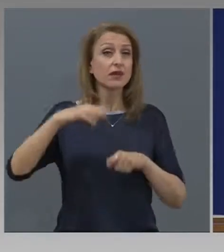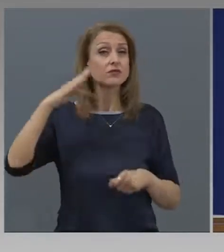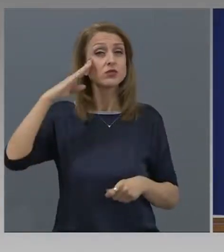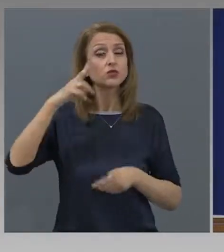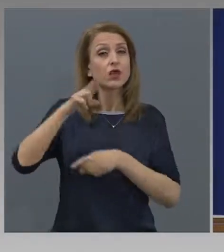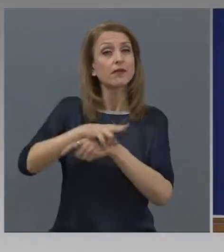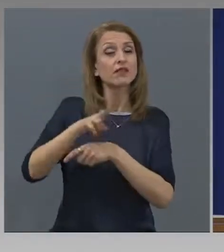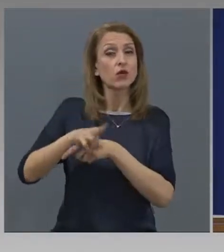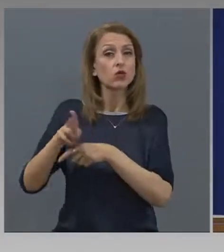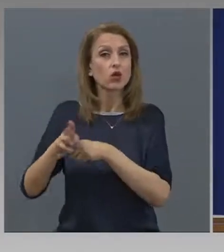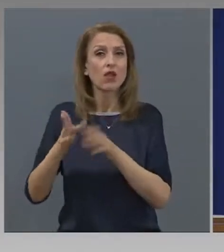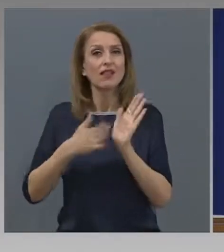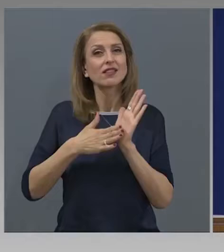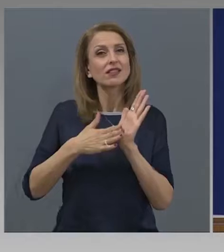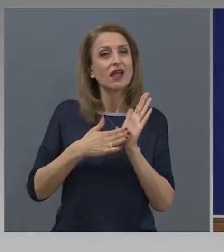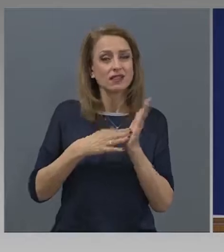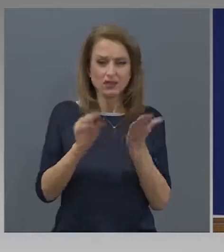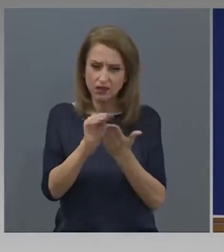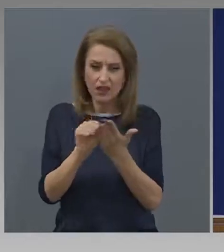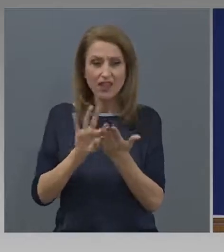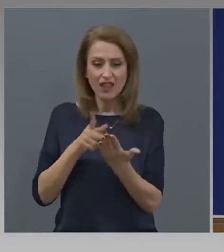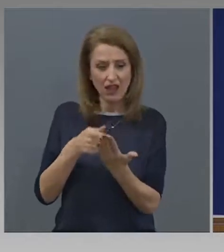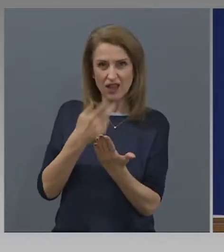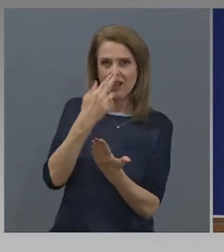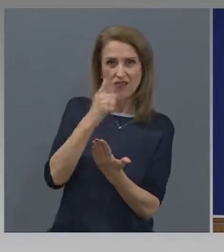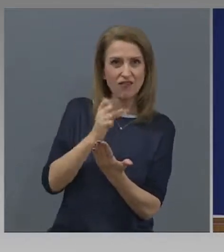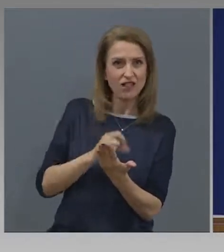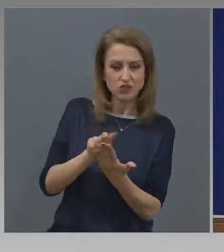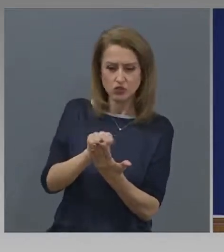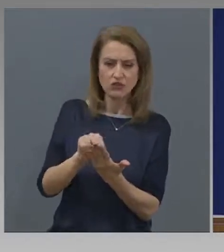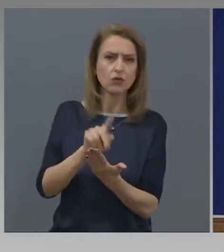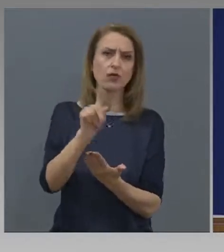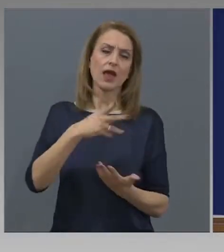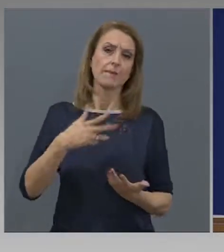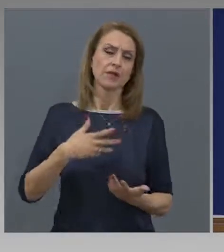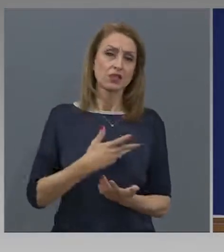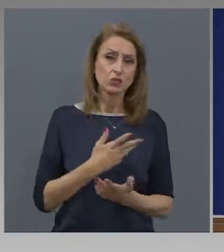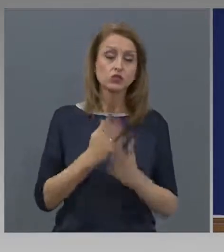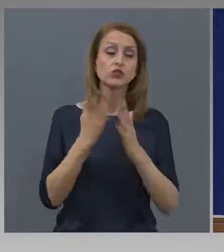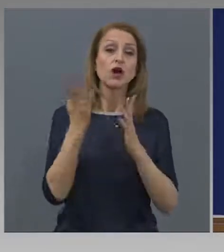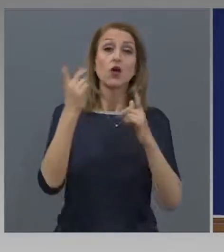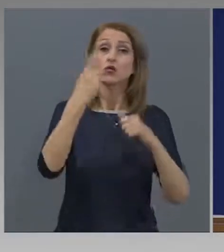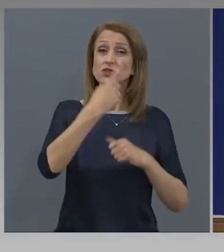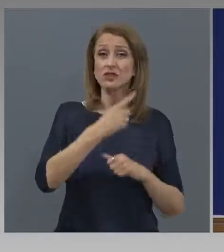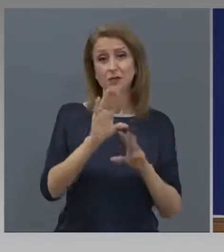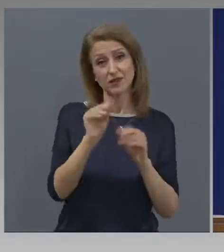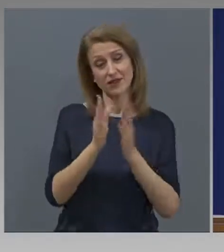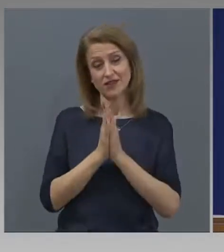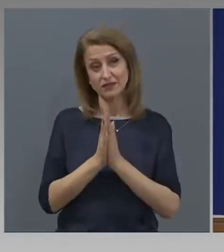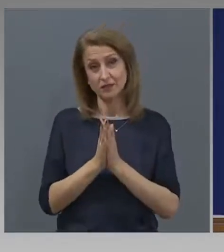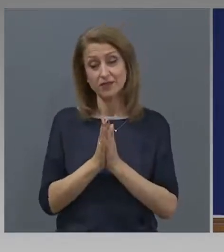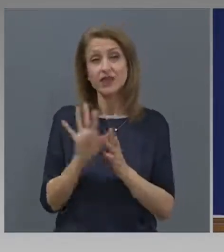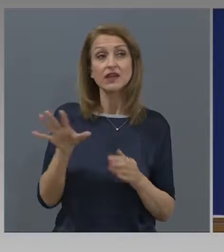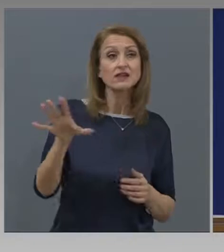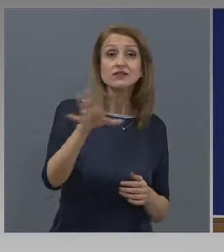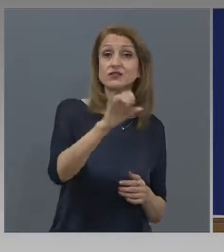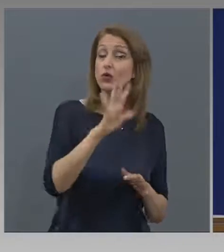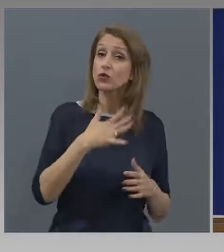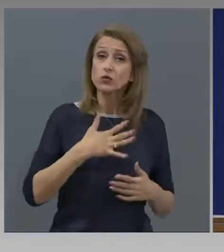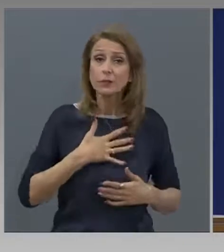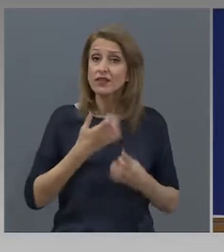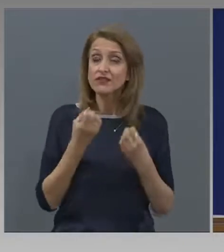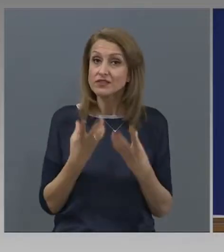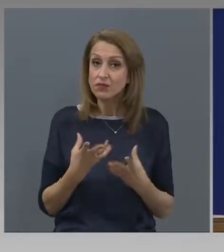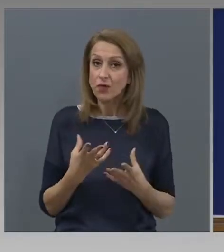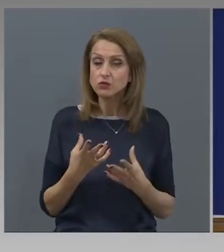данните, които са подадени в заявлението, така че не е необходимо, още веднъж призоваваме всички, които имат възможност,